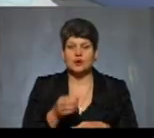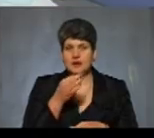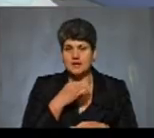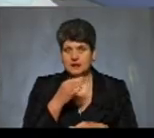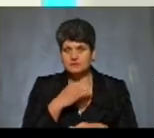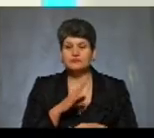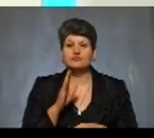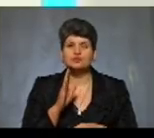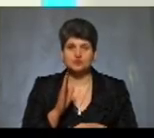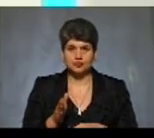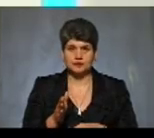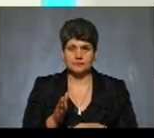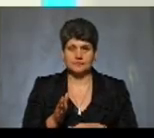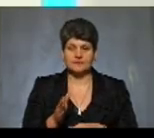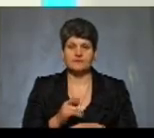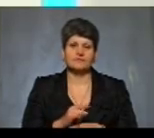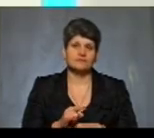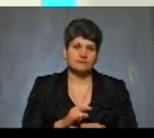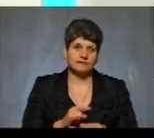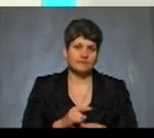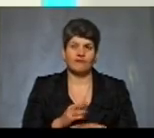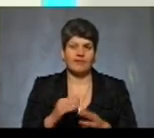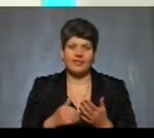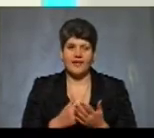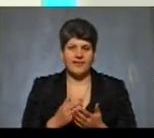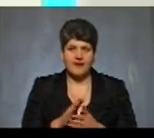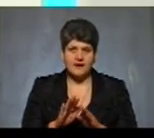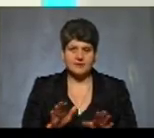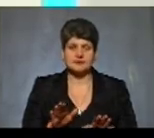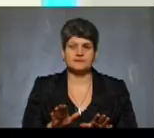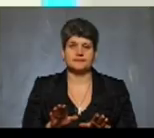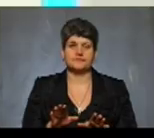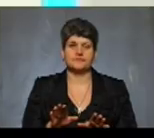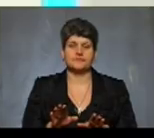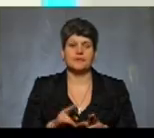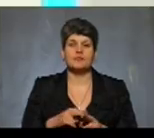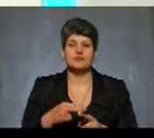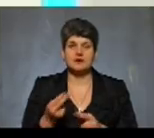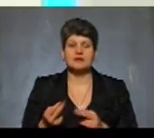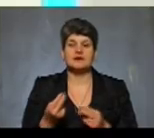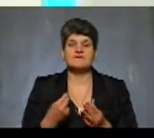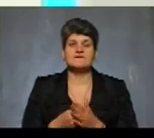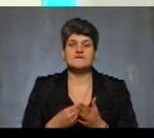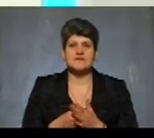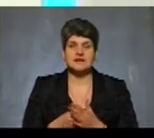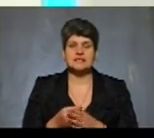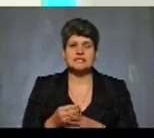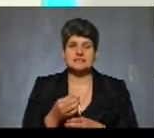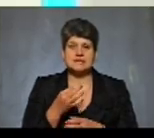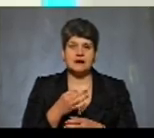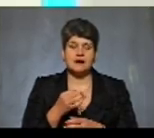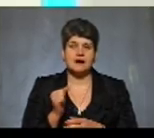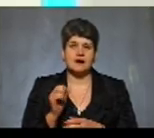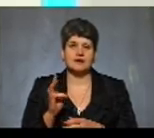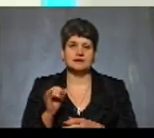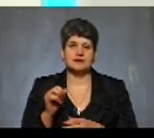буде все-таки фальсифікований чи неякісним по тих чи інших характеристиках, відшкодовувати вартість за аналіз буде безпосередньо